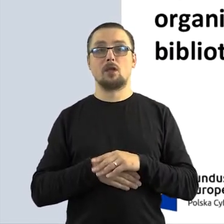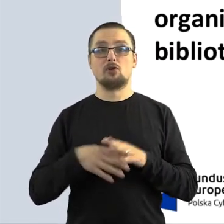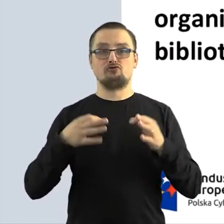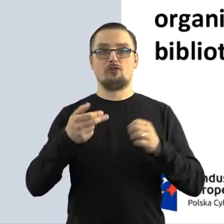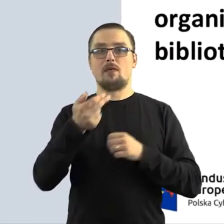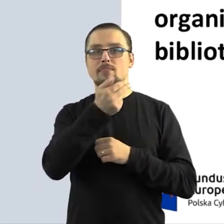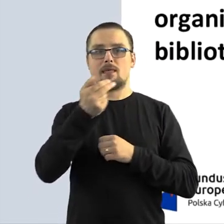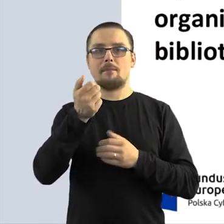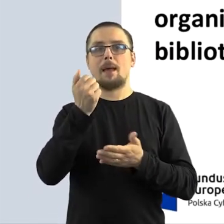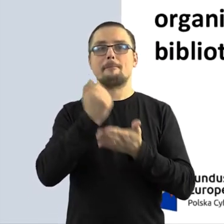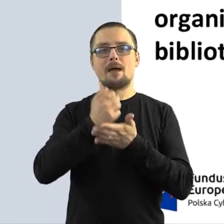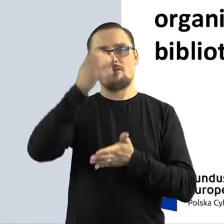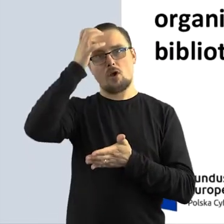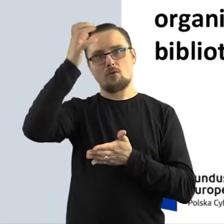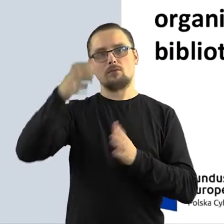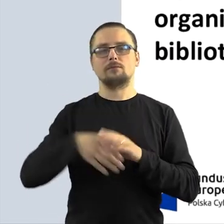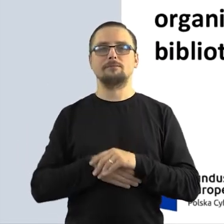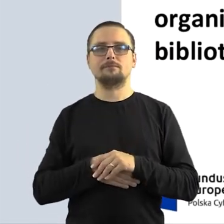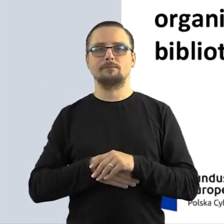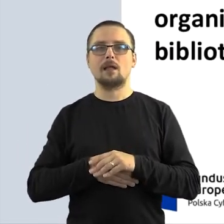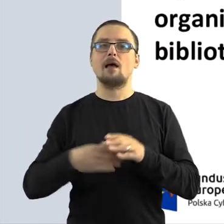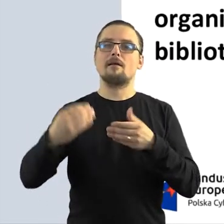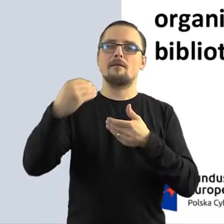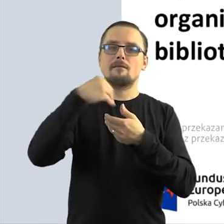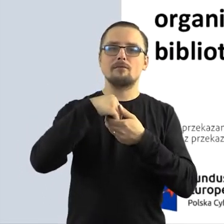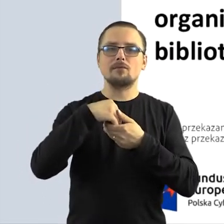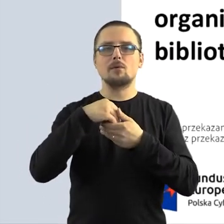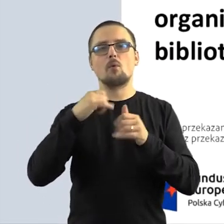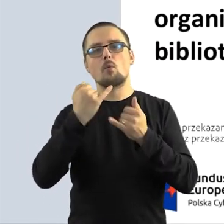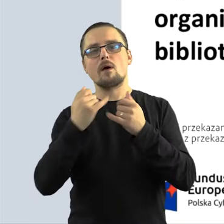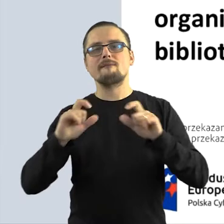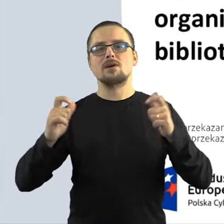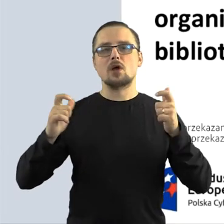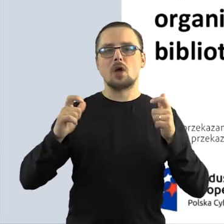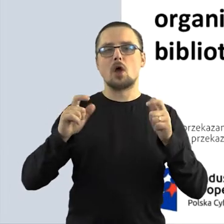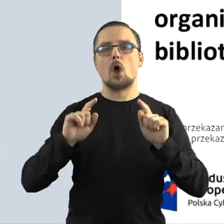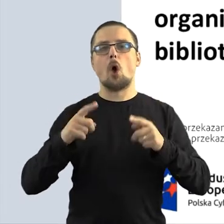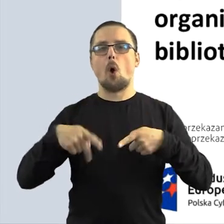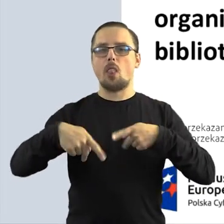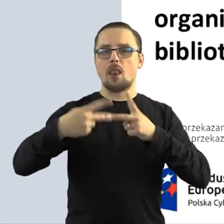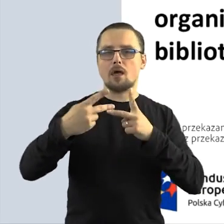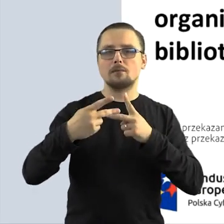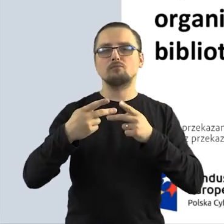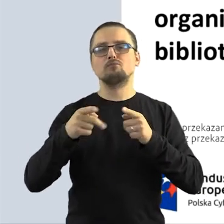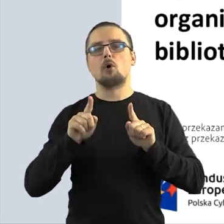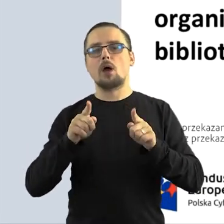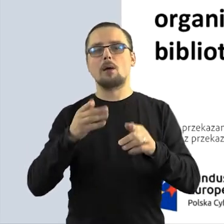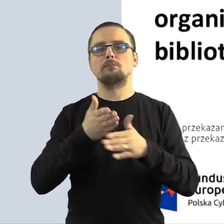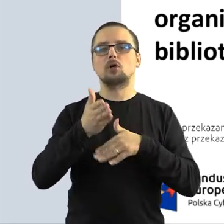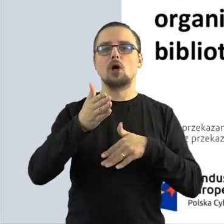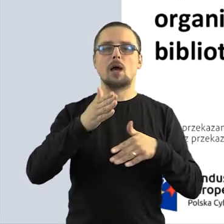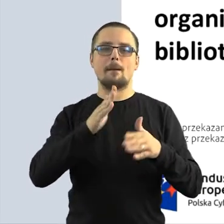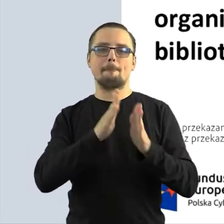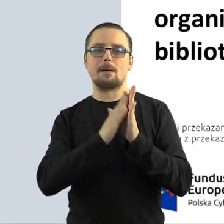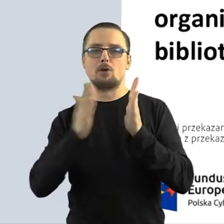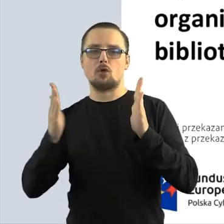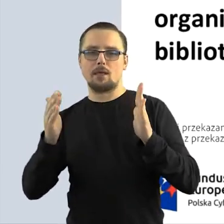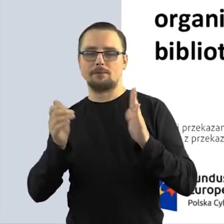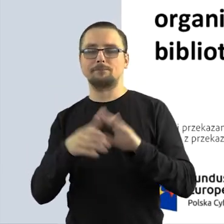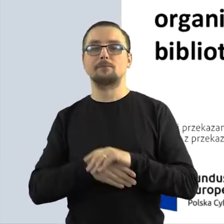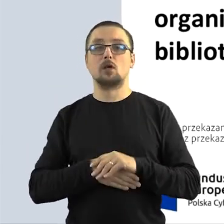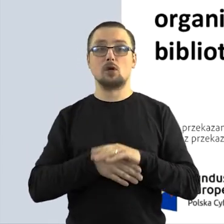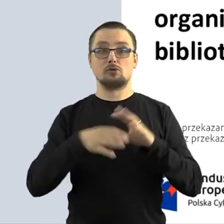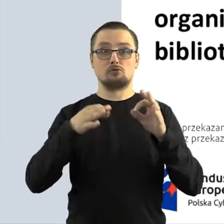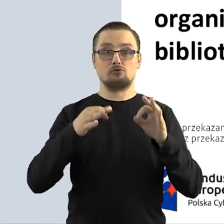Tematem dzisiejszego spotkania jest prawo autorskie w wydarzeniach online organizowanych przez biblioteki i do poprowadzenia dzisiejszego